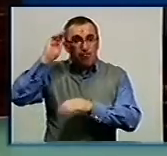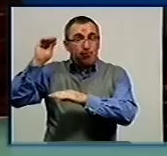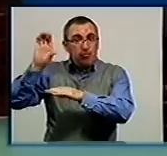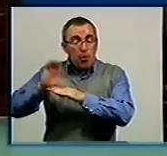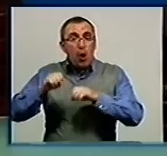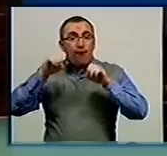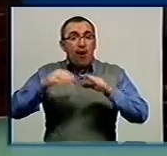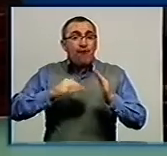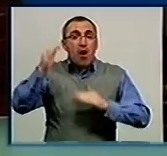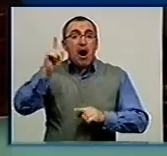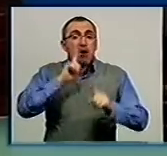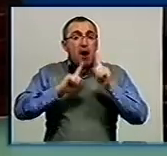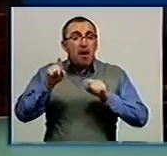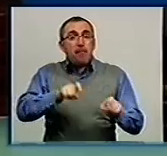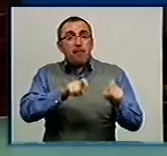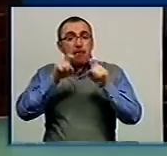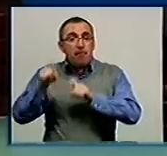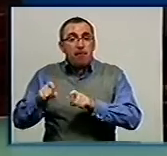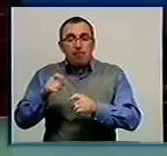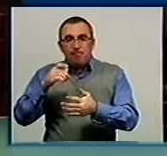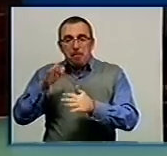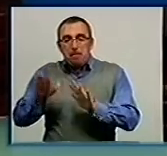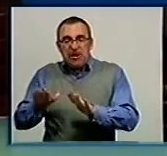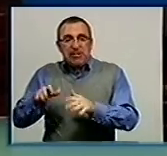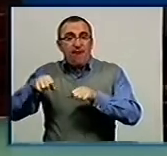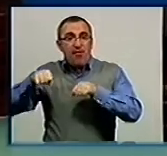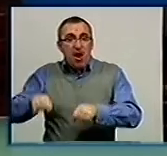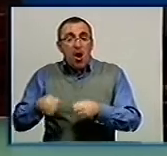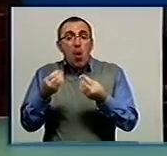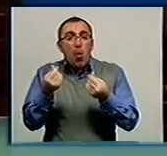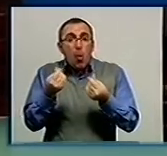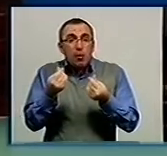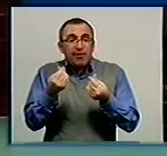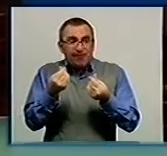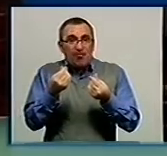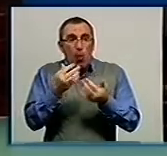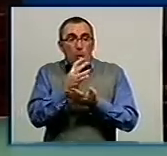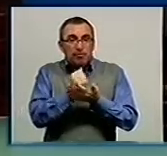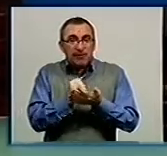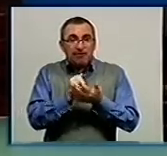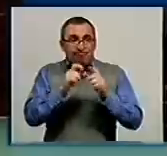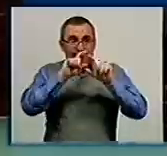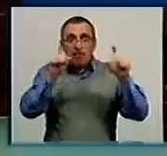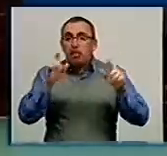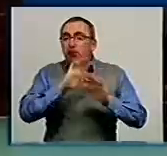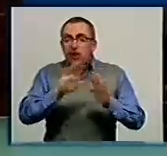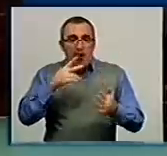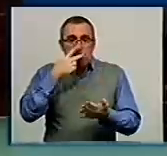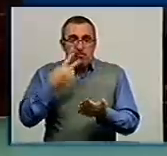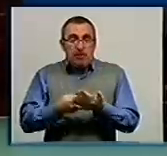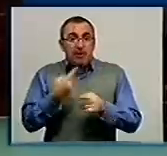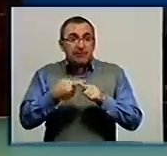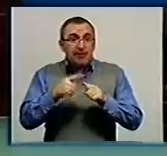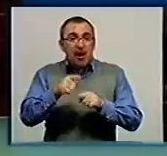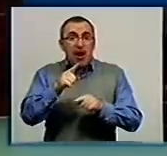рішенням Верховної Ради, мають перевести на баланс місцевої влади. Однак коштів на утримання закладу в районному бюджеті не передбачено. Через це